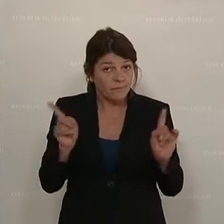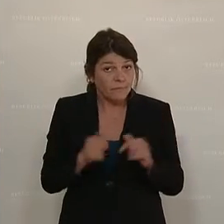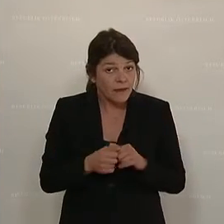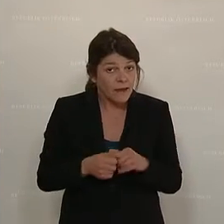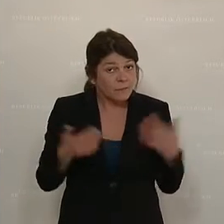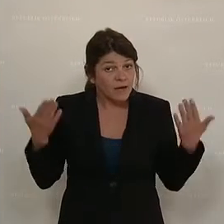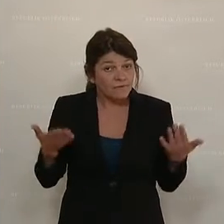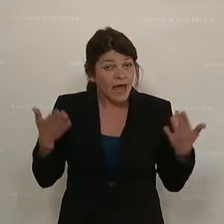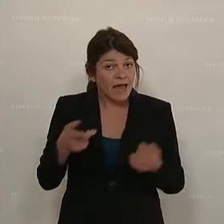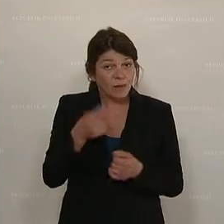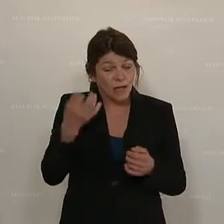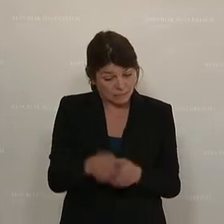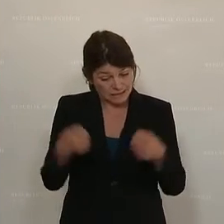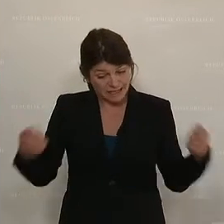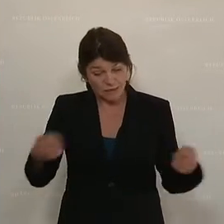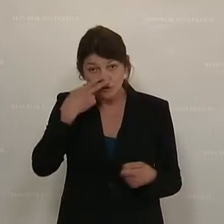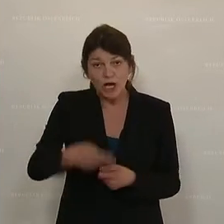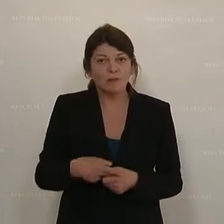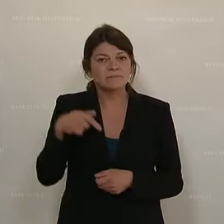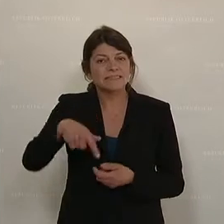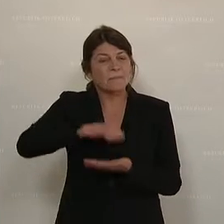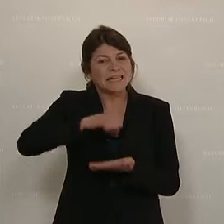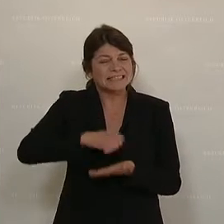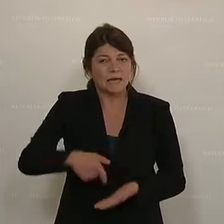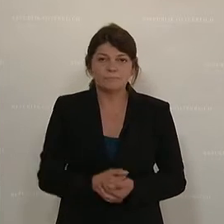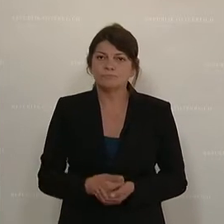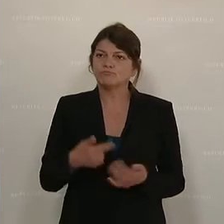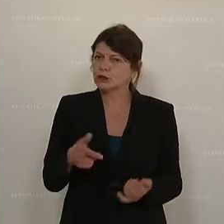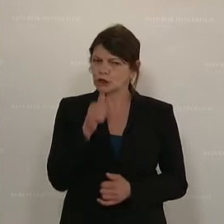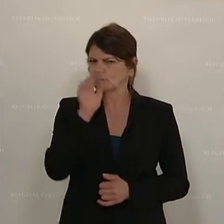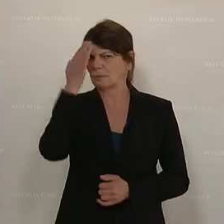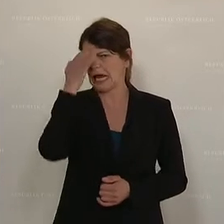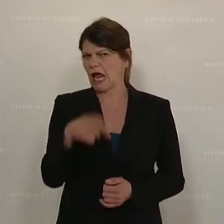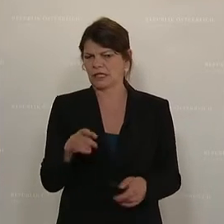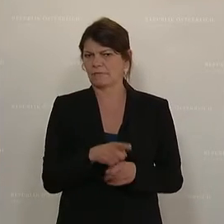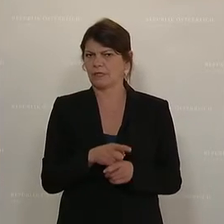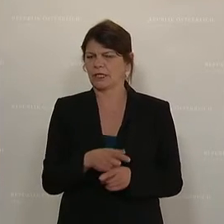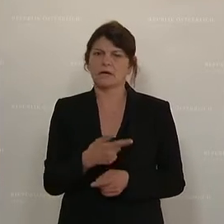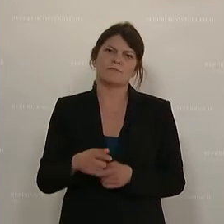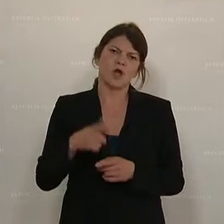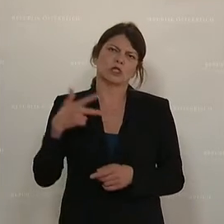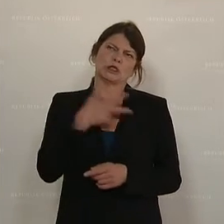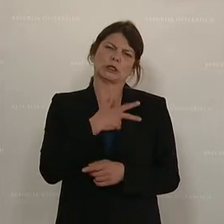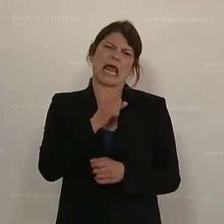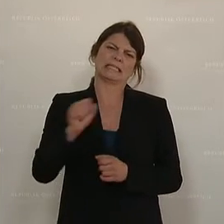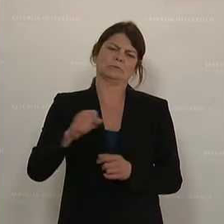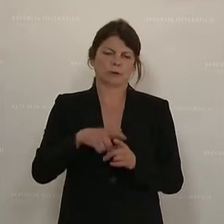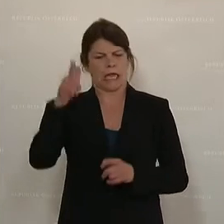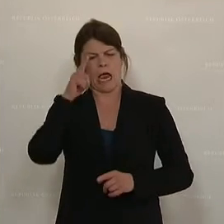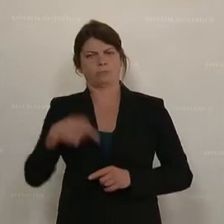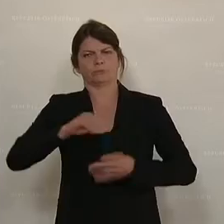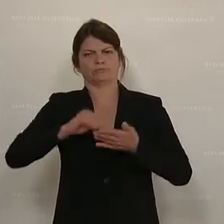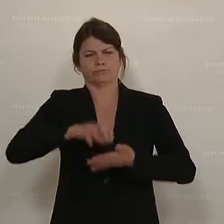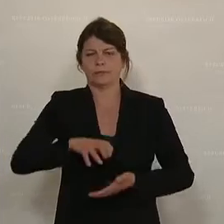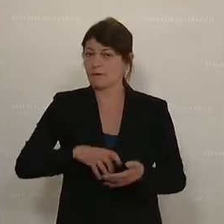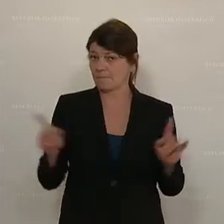Sie heute auf einmal die Zeitung, die Presse, auch nicht gerade bekannt als Zentralorgan des Sozialismus. Und schauen Sie mal,